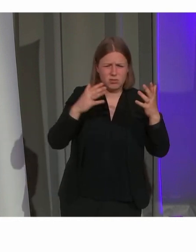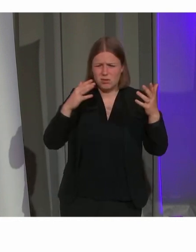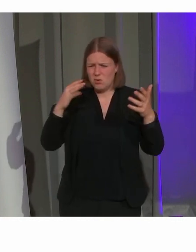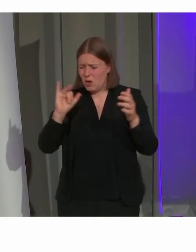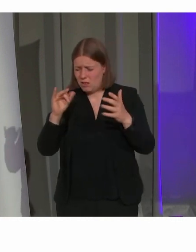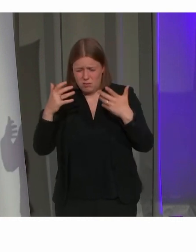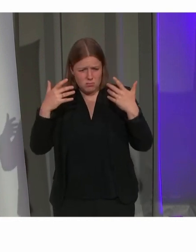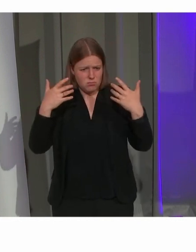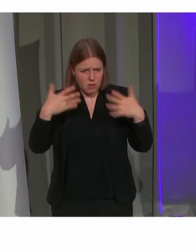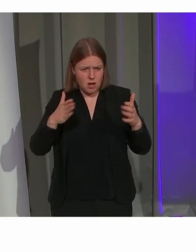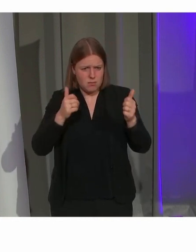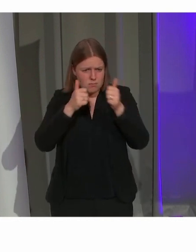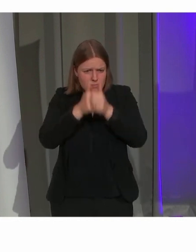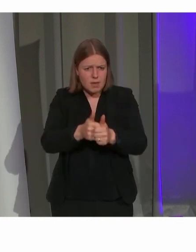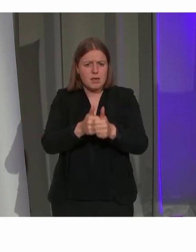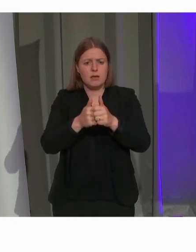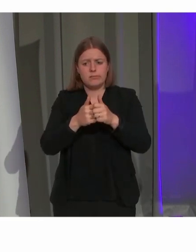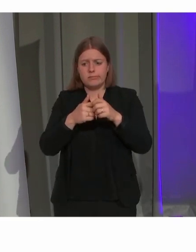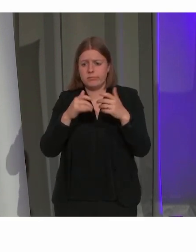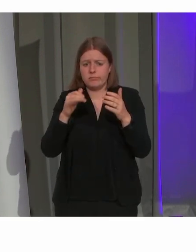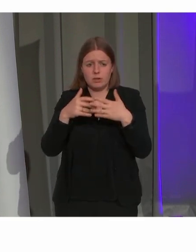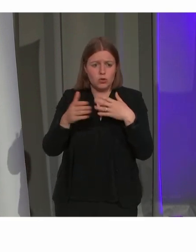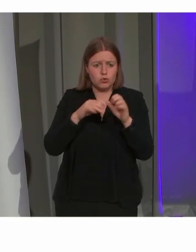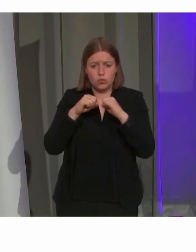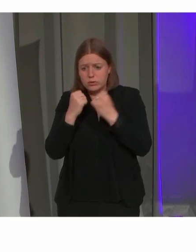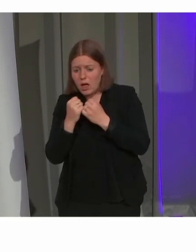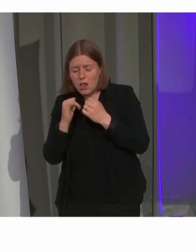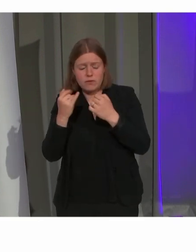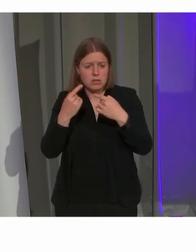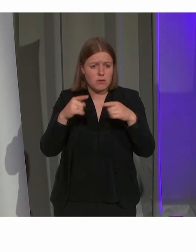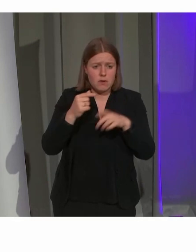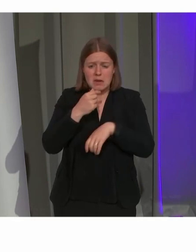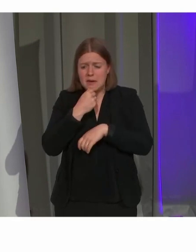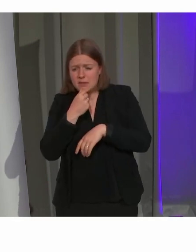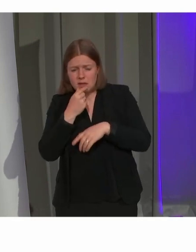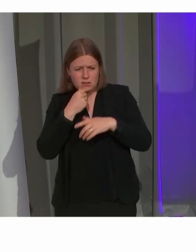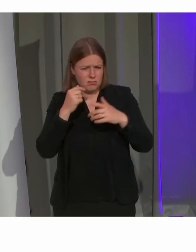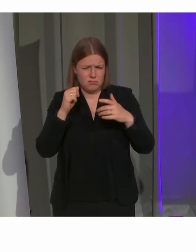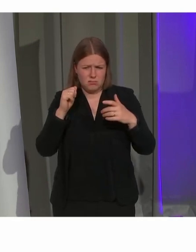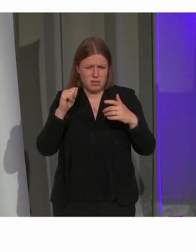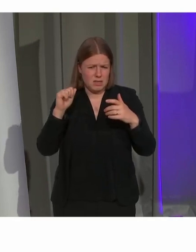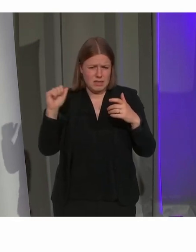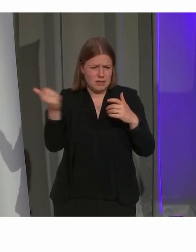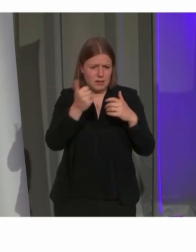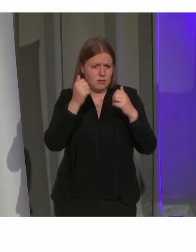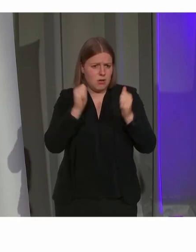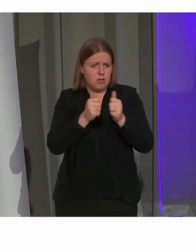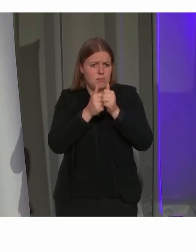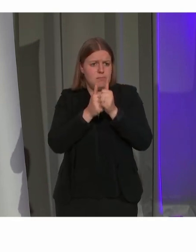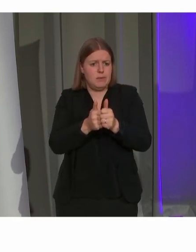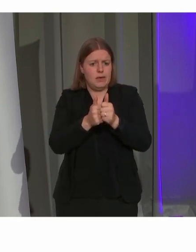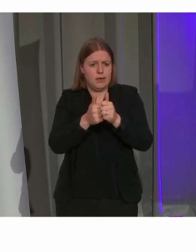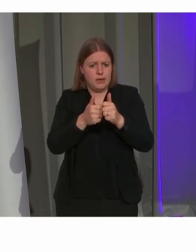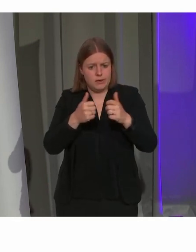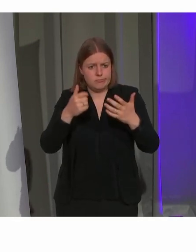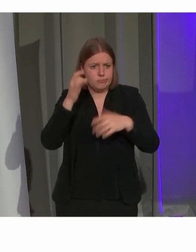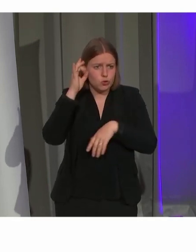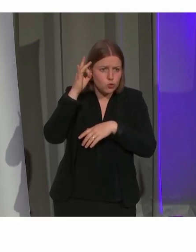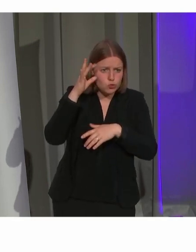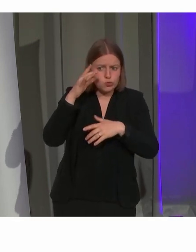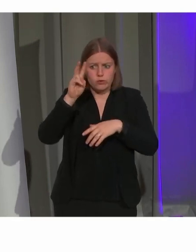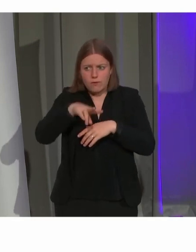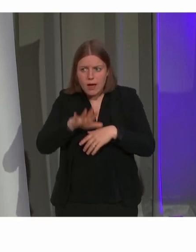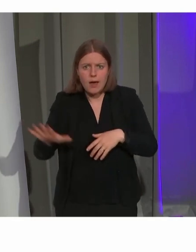participeren, sociaal of wat dan ook, leeftijden. Iedereen zou moeten kunnen participeren aan cultuur in